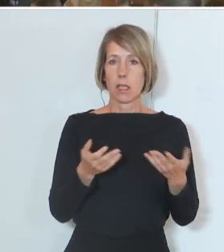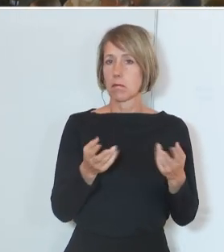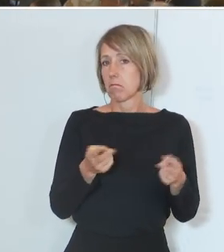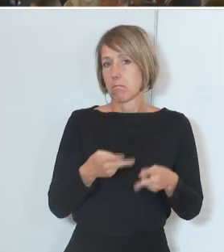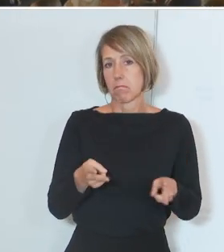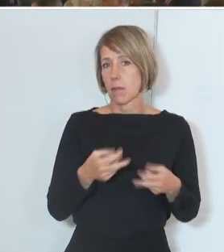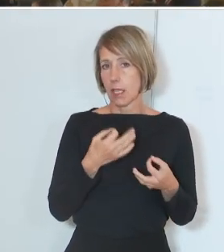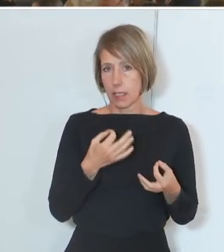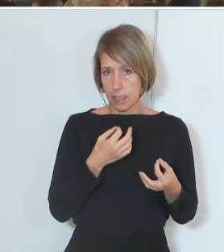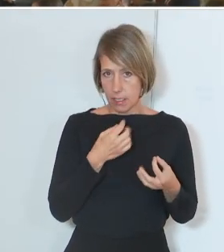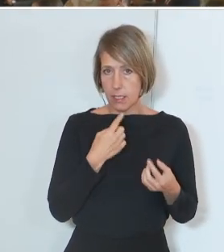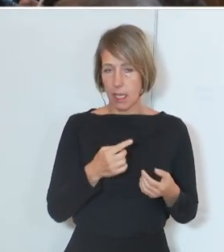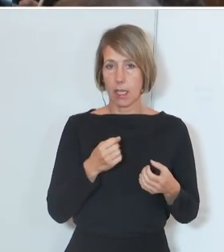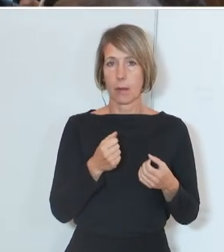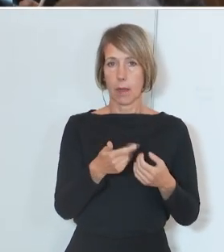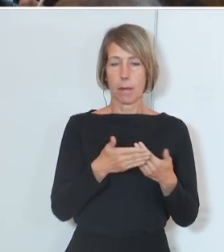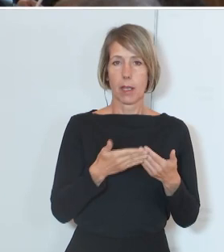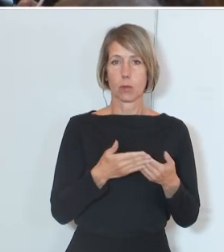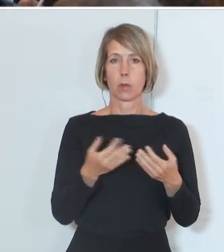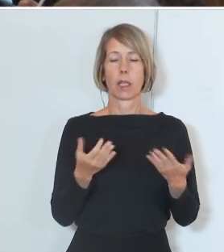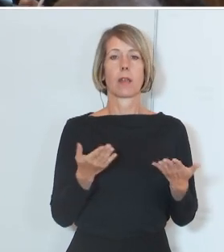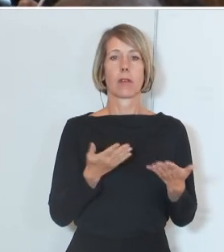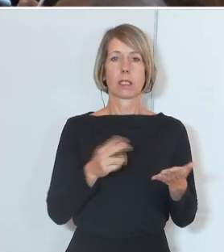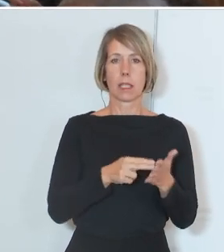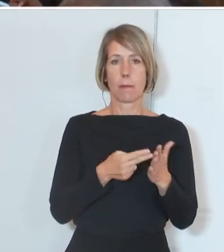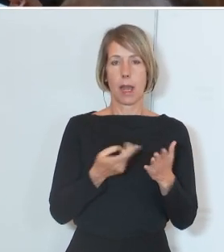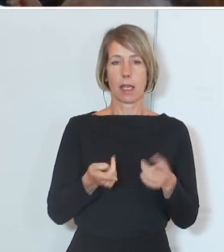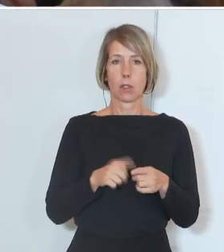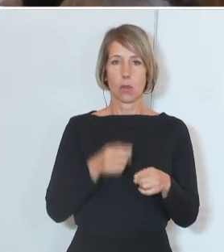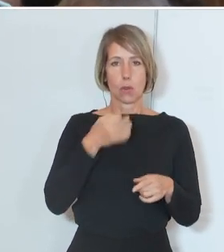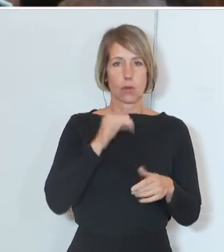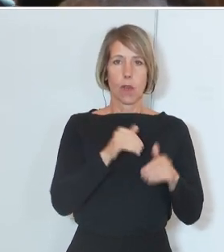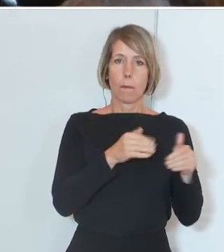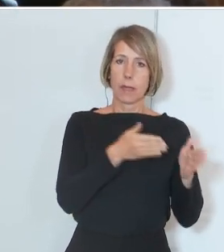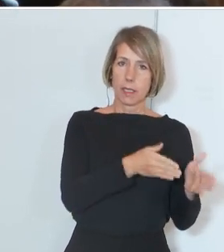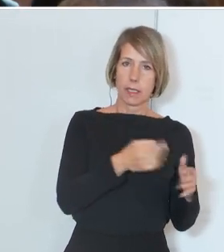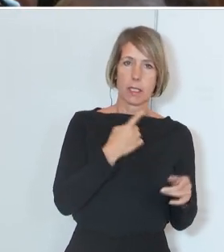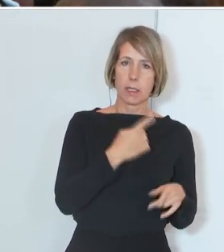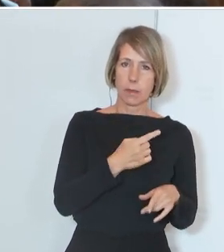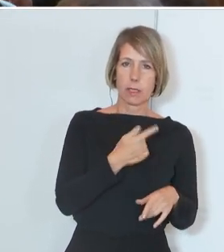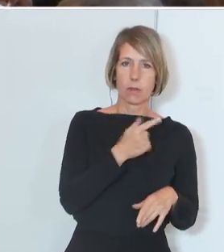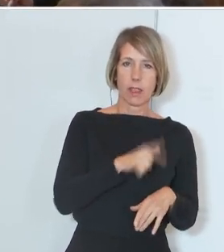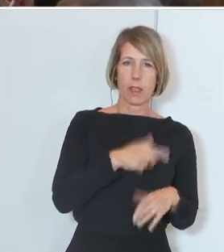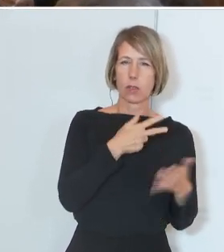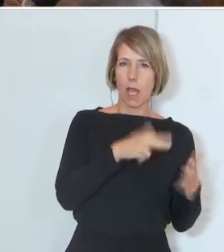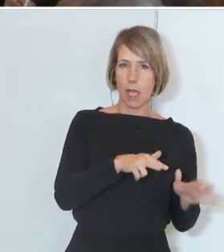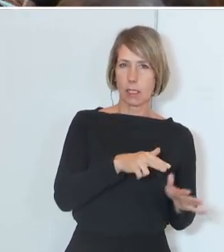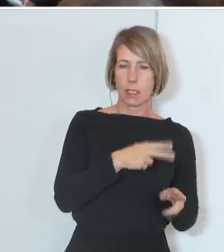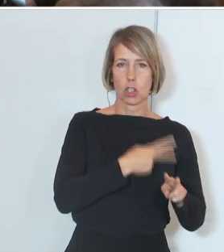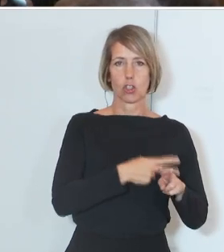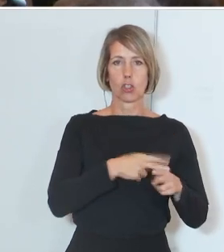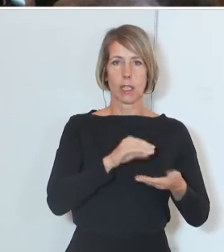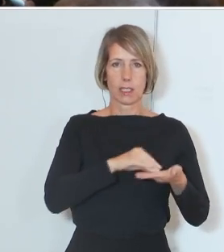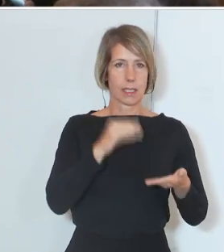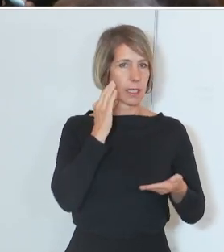Beispiele nennen, was da geplant ist? Und dann die Frau Ministerin Edstadtler, Sie haben damals 2018 als Staatssekretärin auch